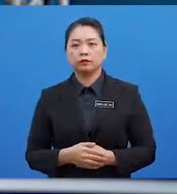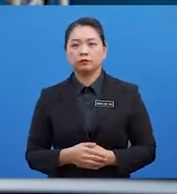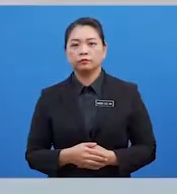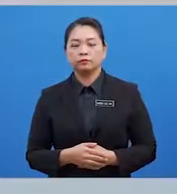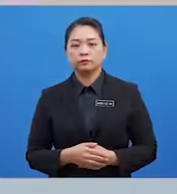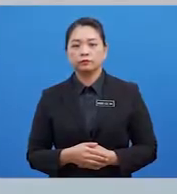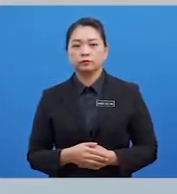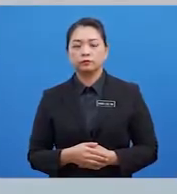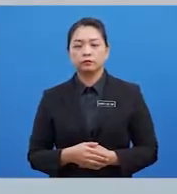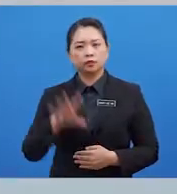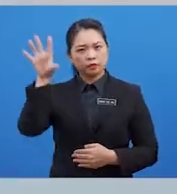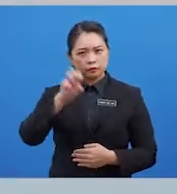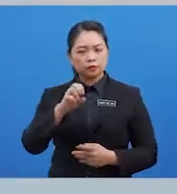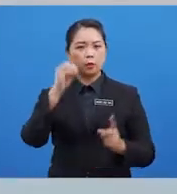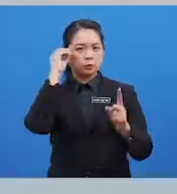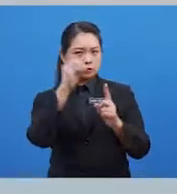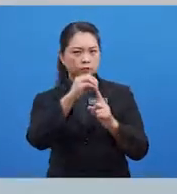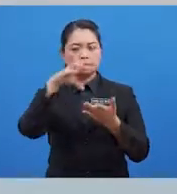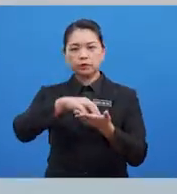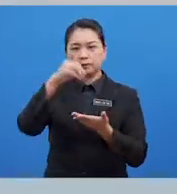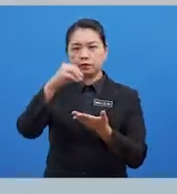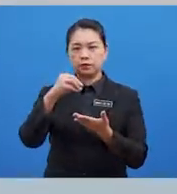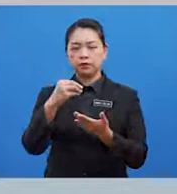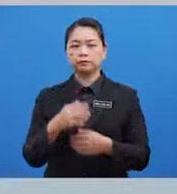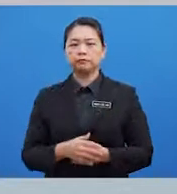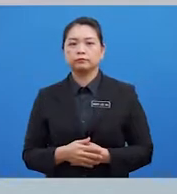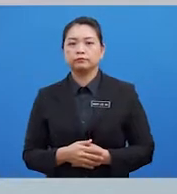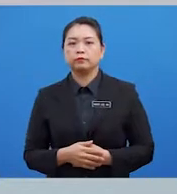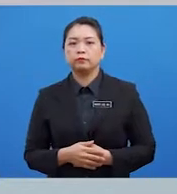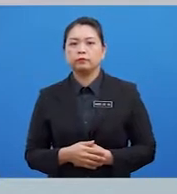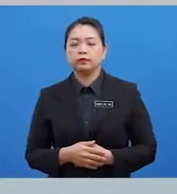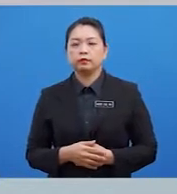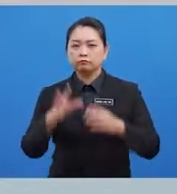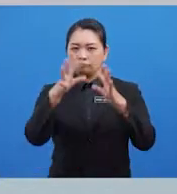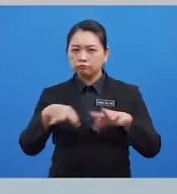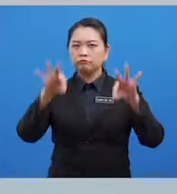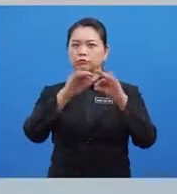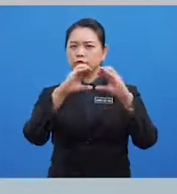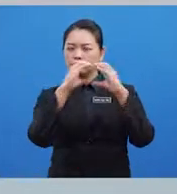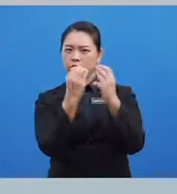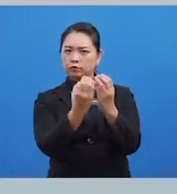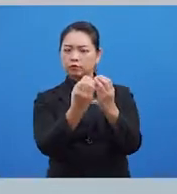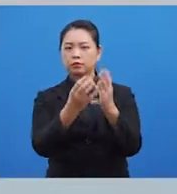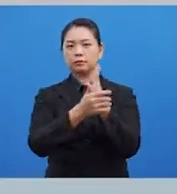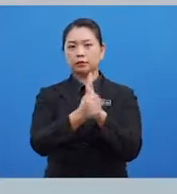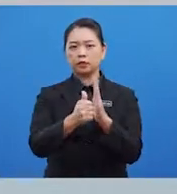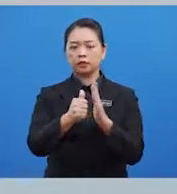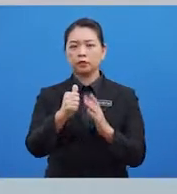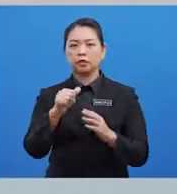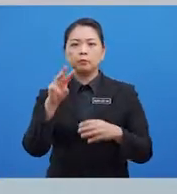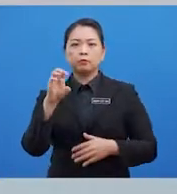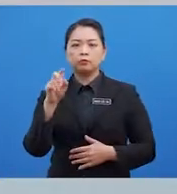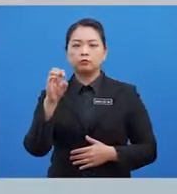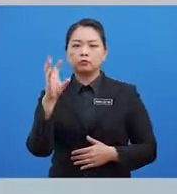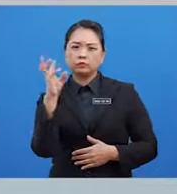Mencapai Objektif Pembelajaran Iaitu Yang Pertama Memerihal Klasifikasi Kemahiran Motor